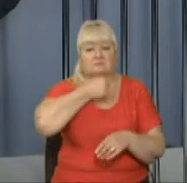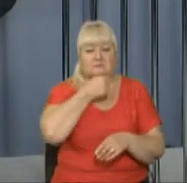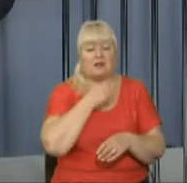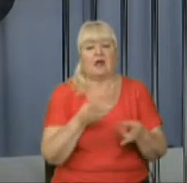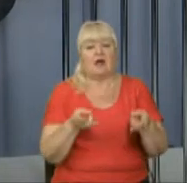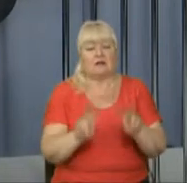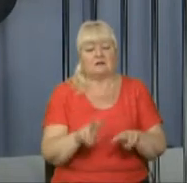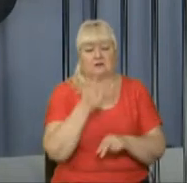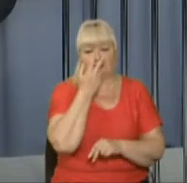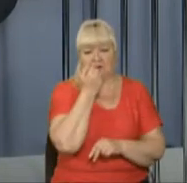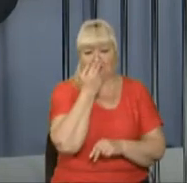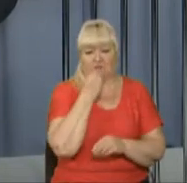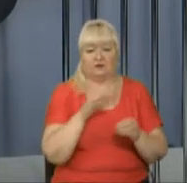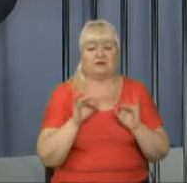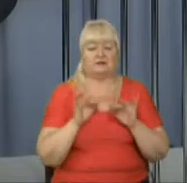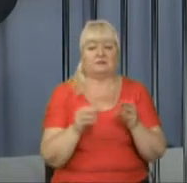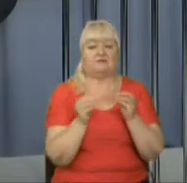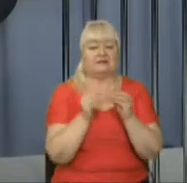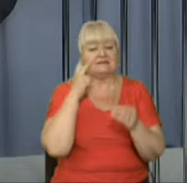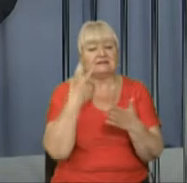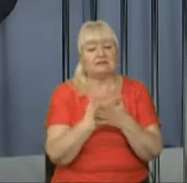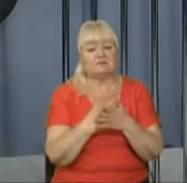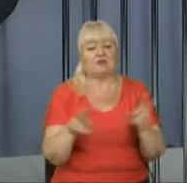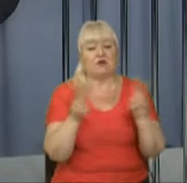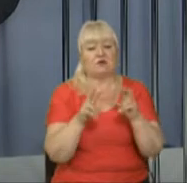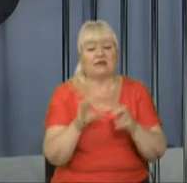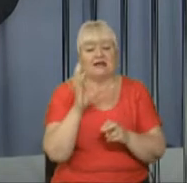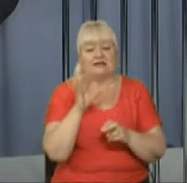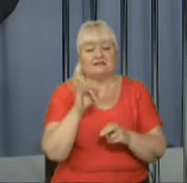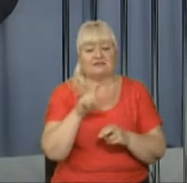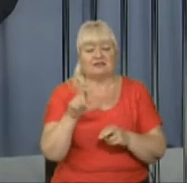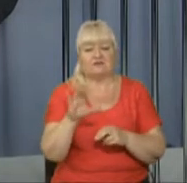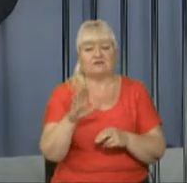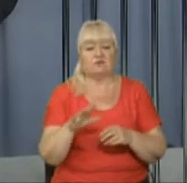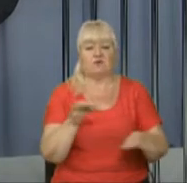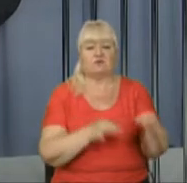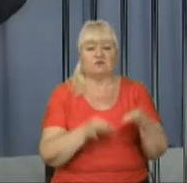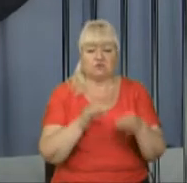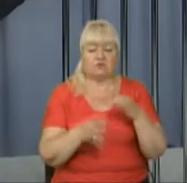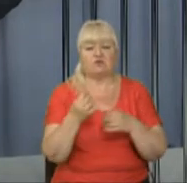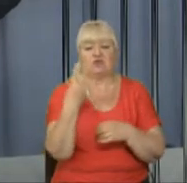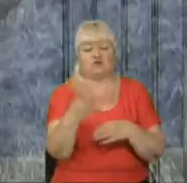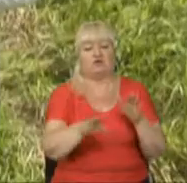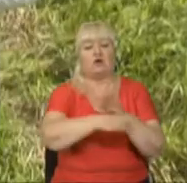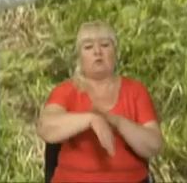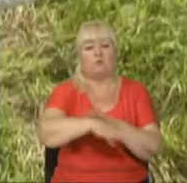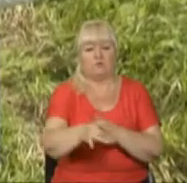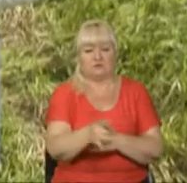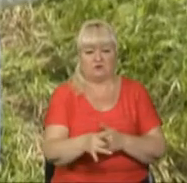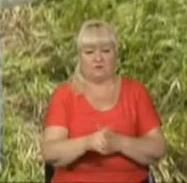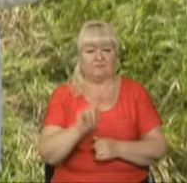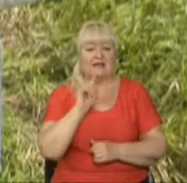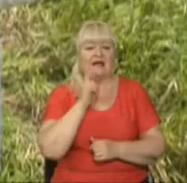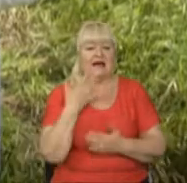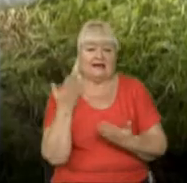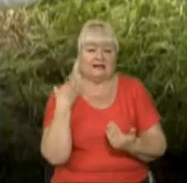неповнолітні. Справи 10 підозрюваних розглядають у Сихівському суді, ще чотири – у Пустомитівському. Рік